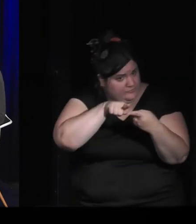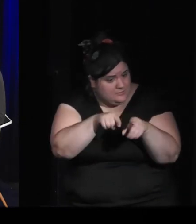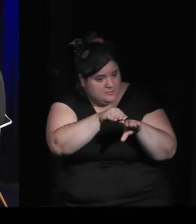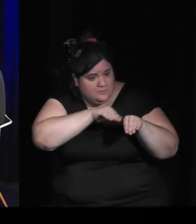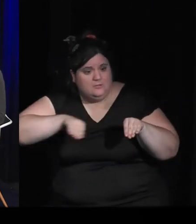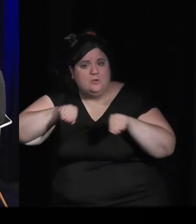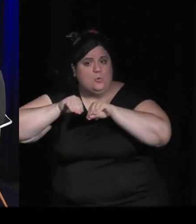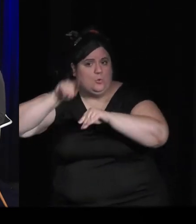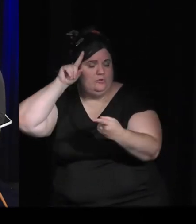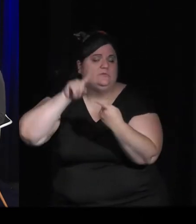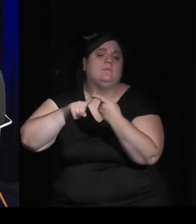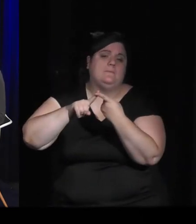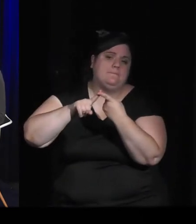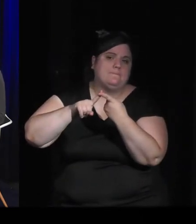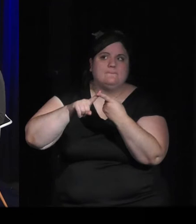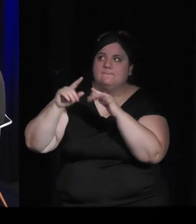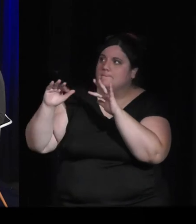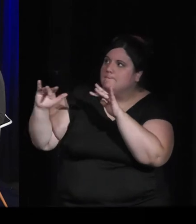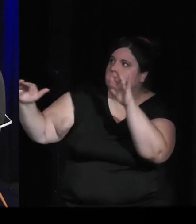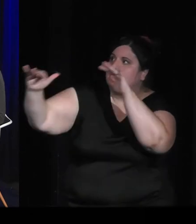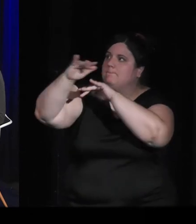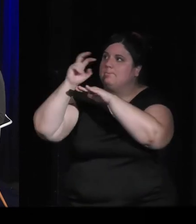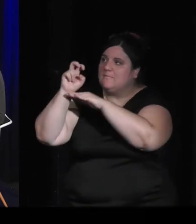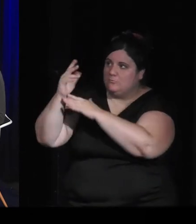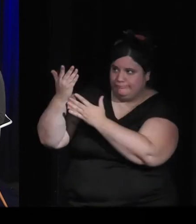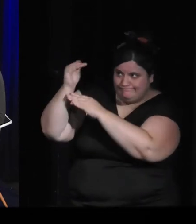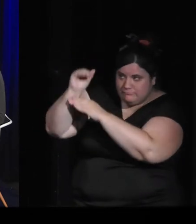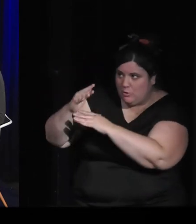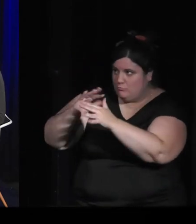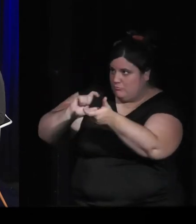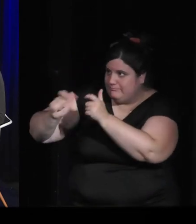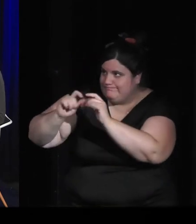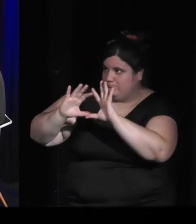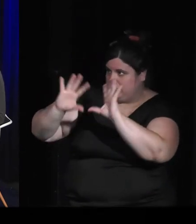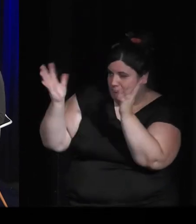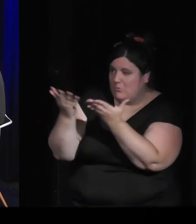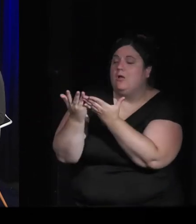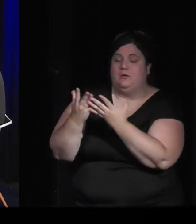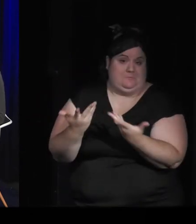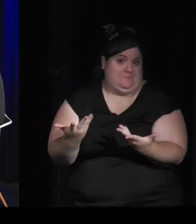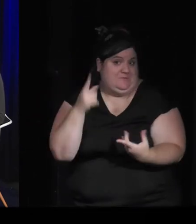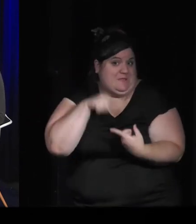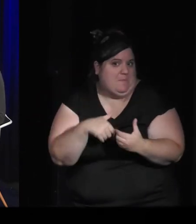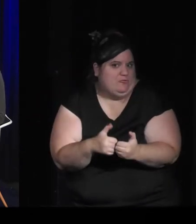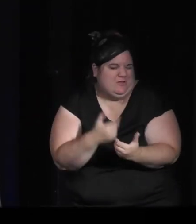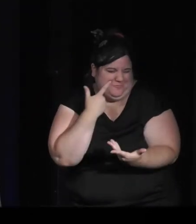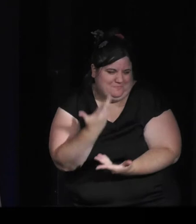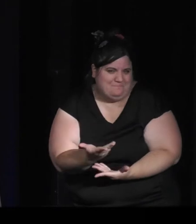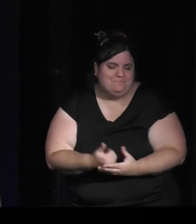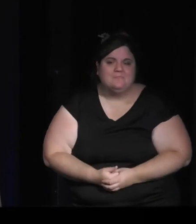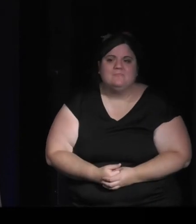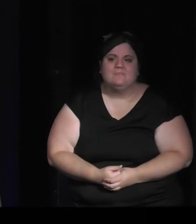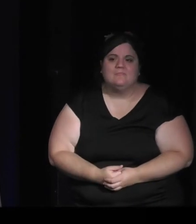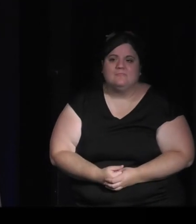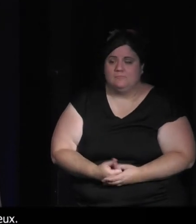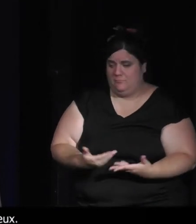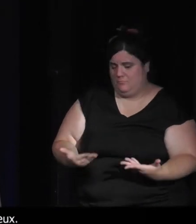le jeu vidéo. Tout à fait. Bonjour. Tout à l'heure, était dans une question un peu feutrée, je dirais. Alors, feutrée, il y avait façonné ou